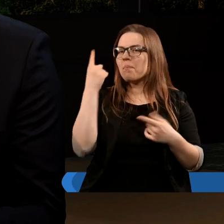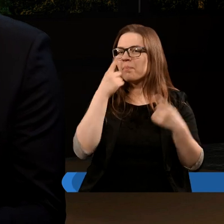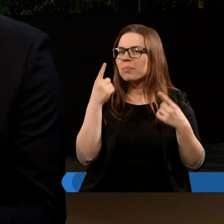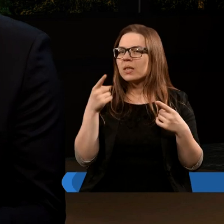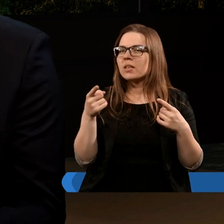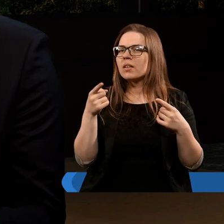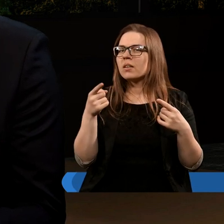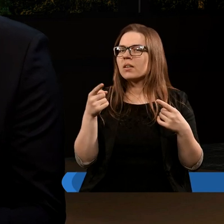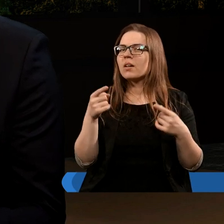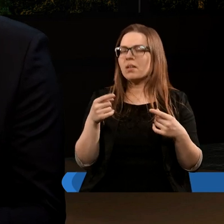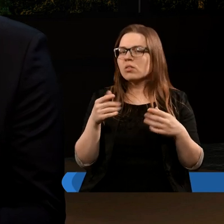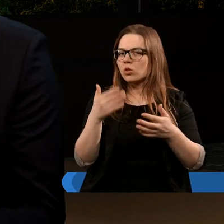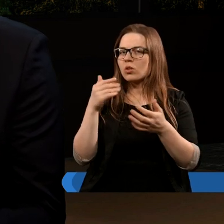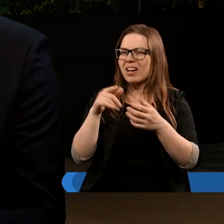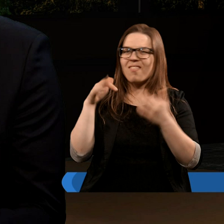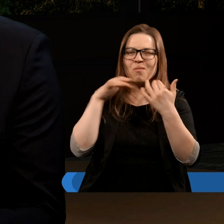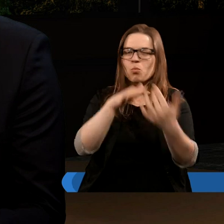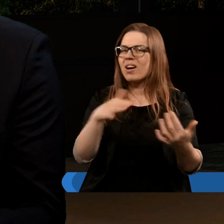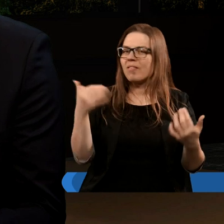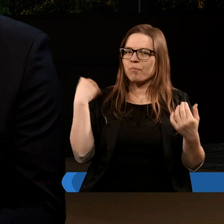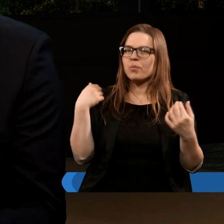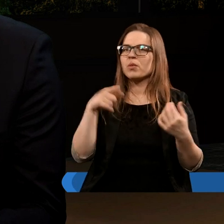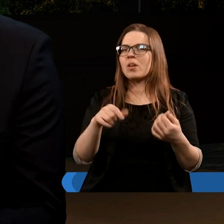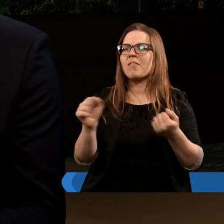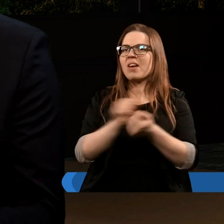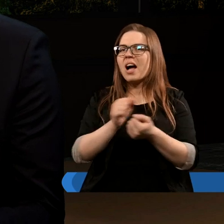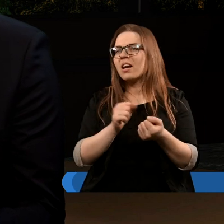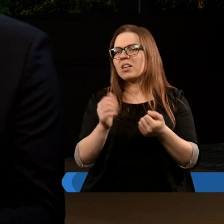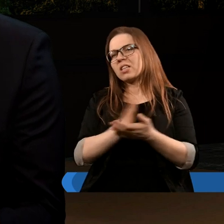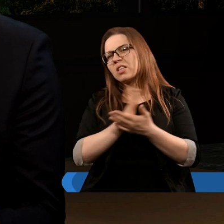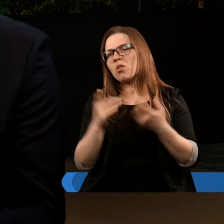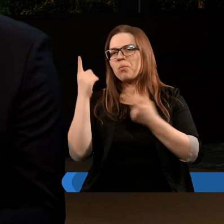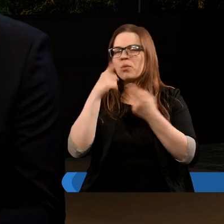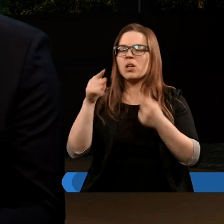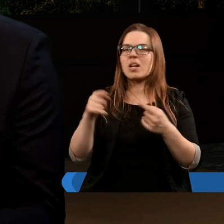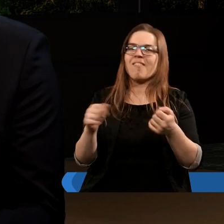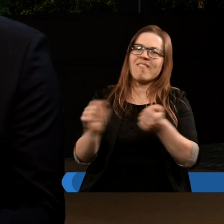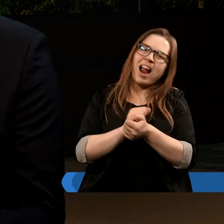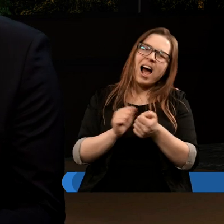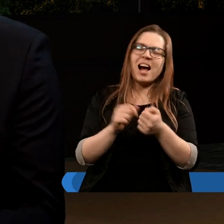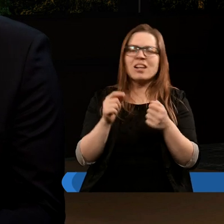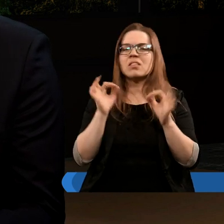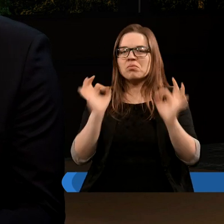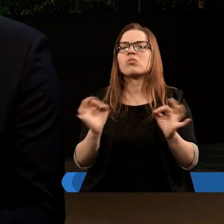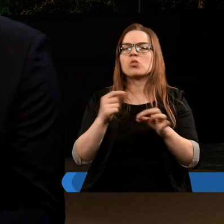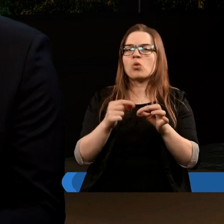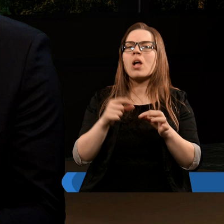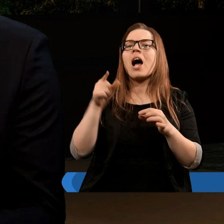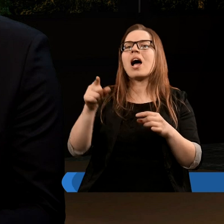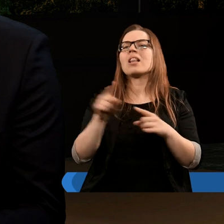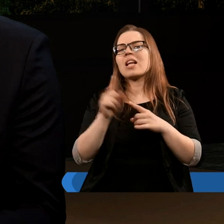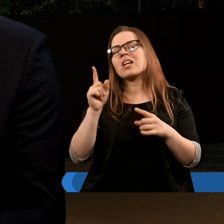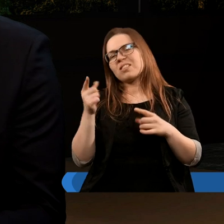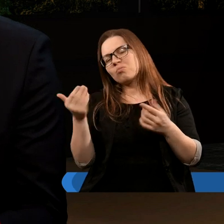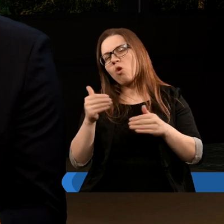wywierał wpływ ta walka. Niektórzy uważają, że jest to walka dosłowna, ale tak samo może oznaczać właśnie